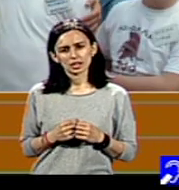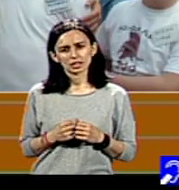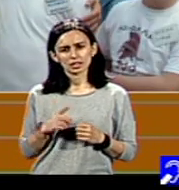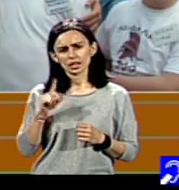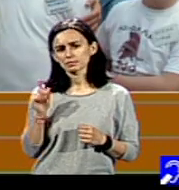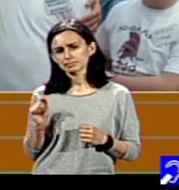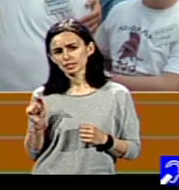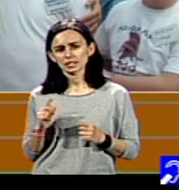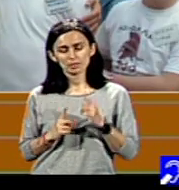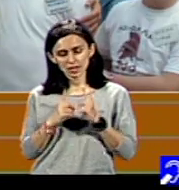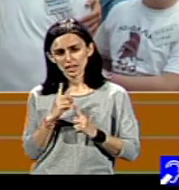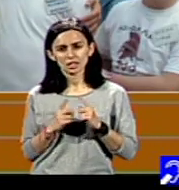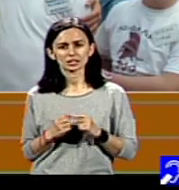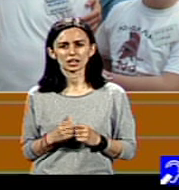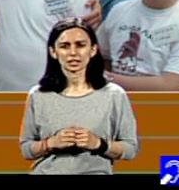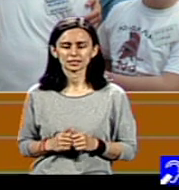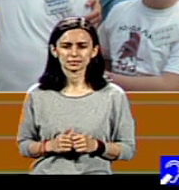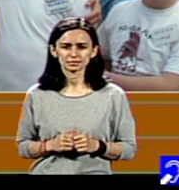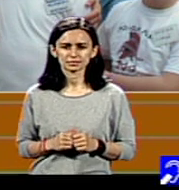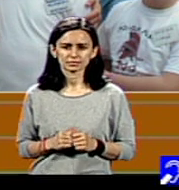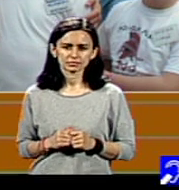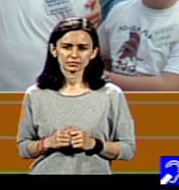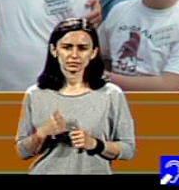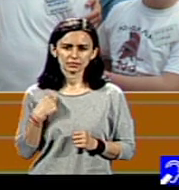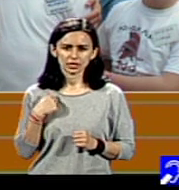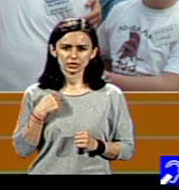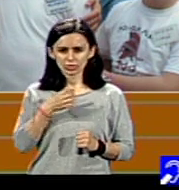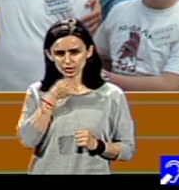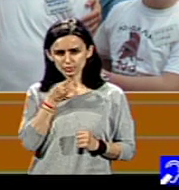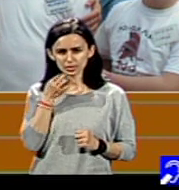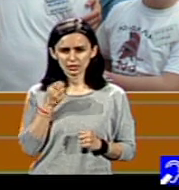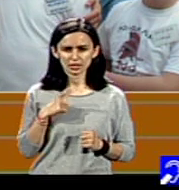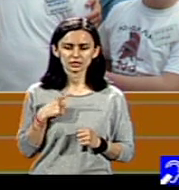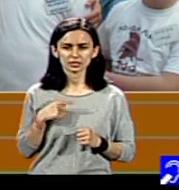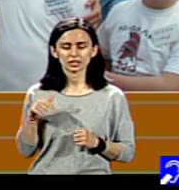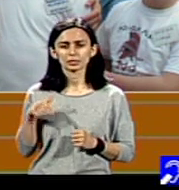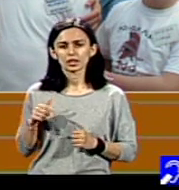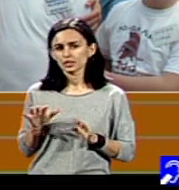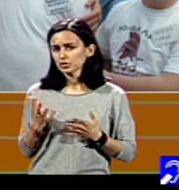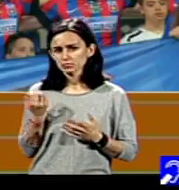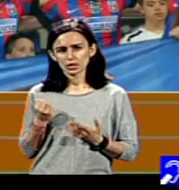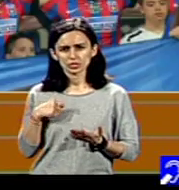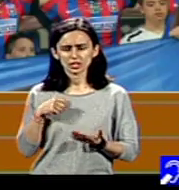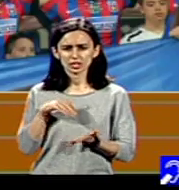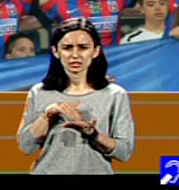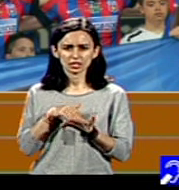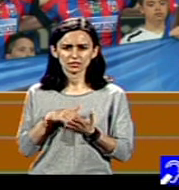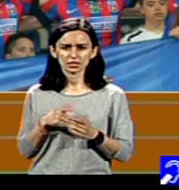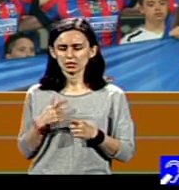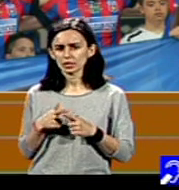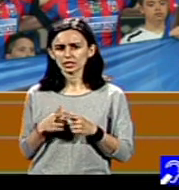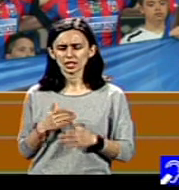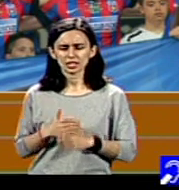dacă așa, dacă... Și eu eram tot timpul acolo și spuneam, nu, nicio problemă, noi suntem aici. orice e nevoie, materiale, sprijin,